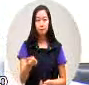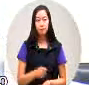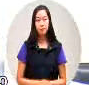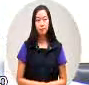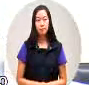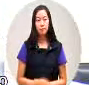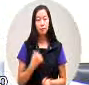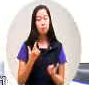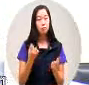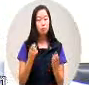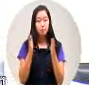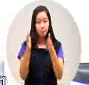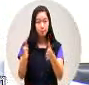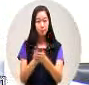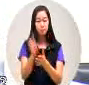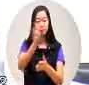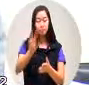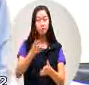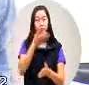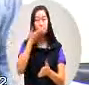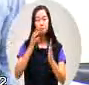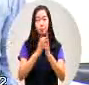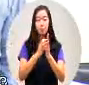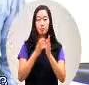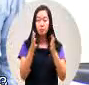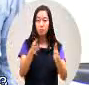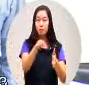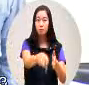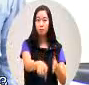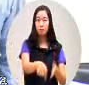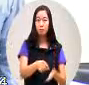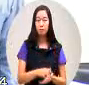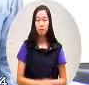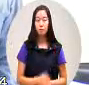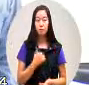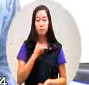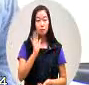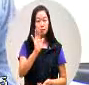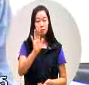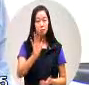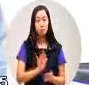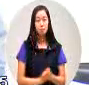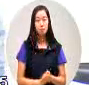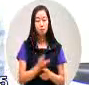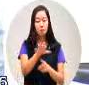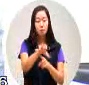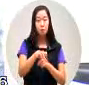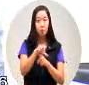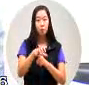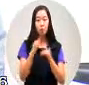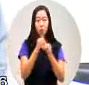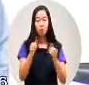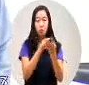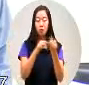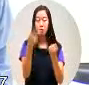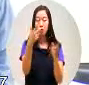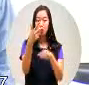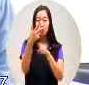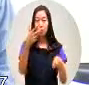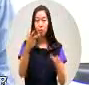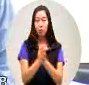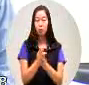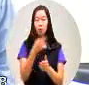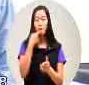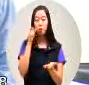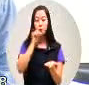题我要针对水利局在这次我们有七个农民被开发